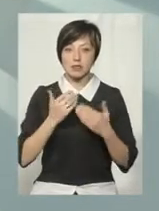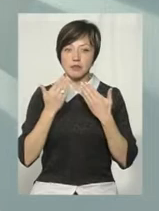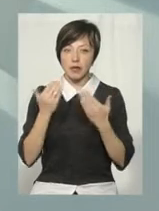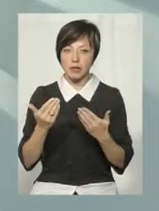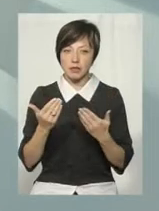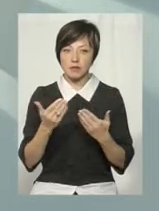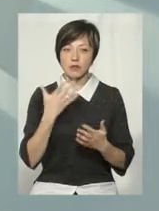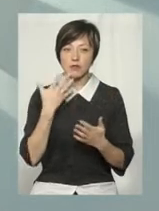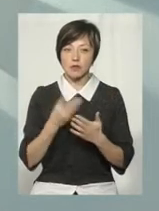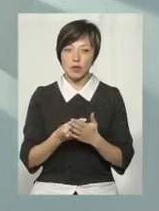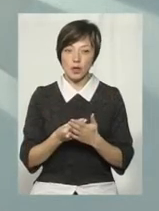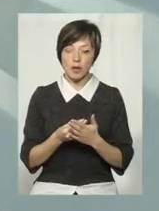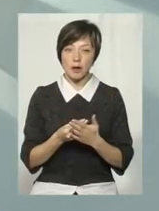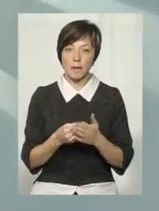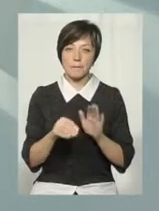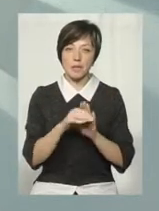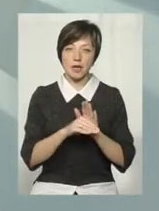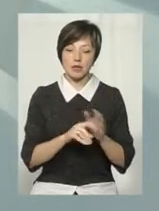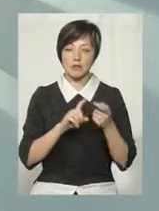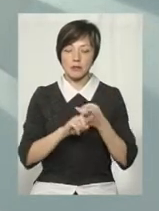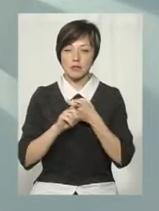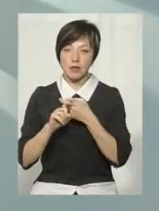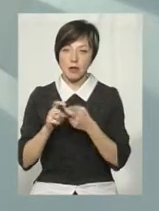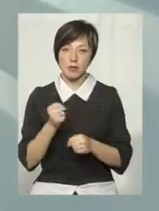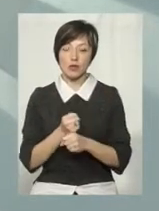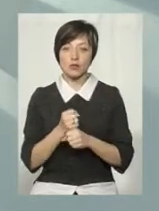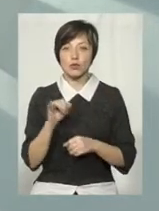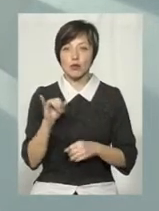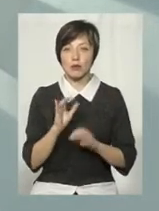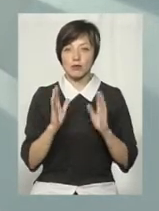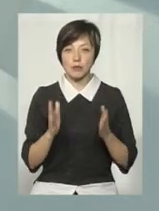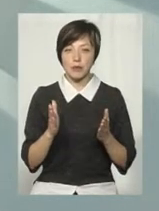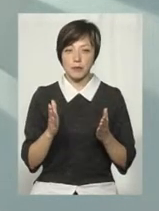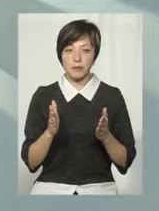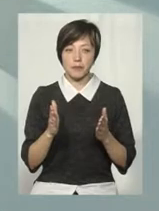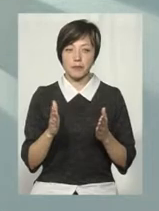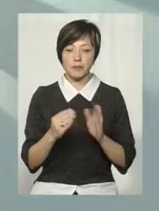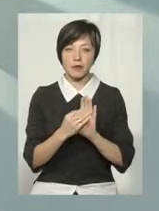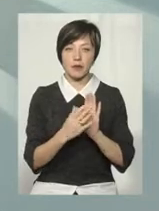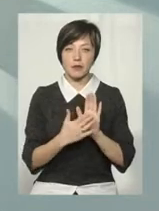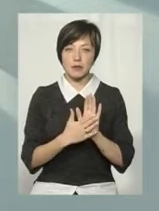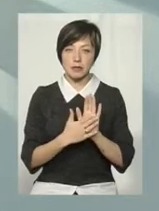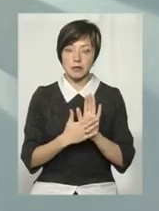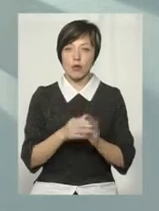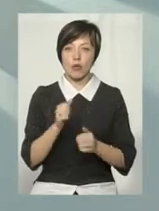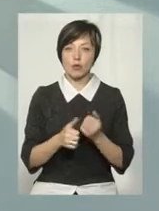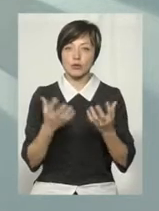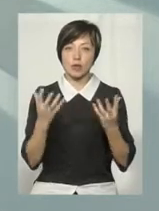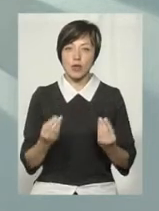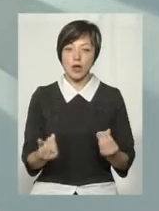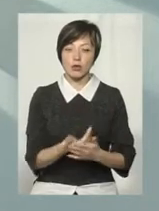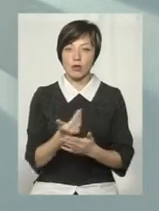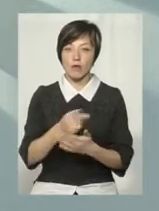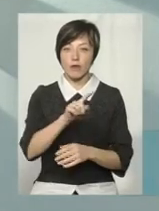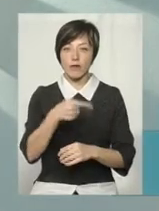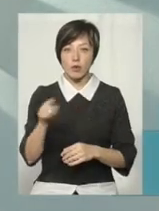тобто в своїх таких мережах, на зв'язках ми працюємо і будемо виставляти там практично кожного дня будуть якісь нові